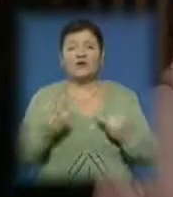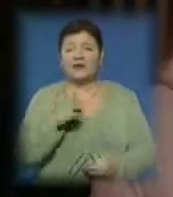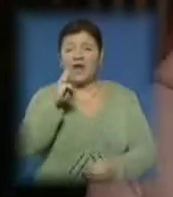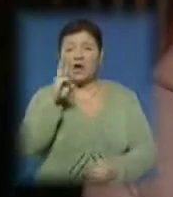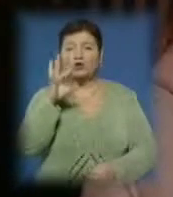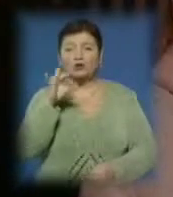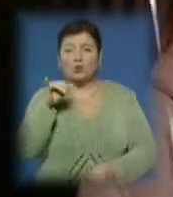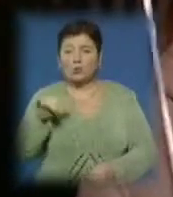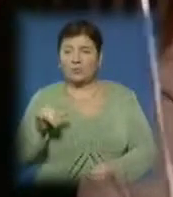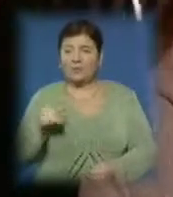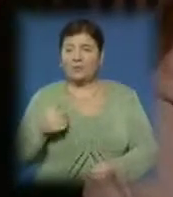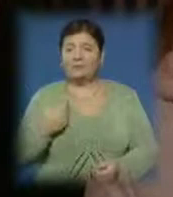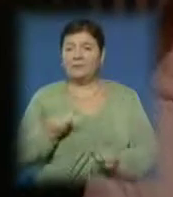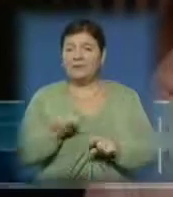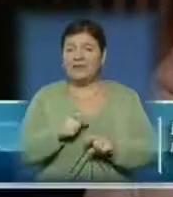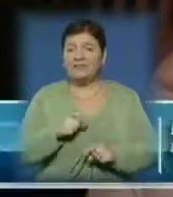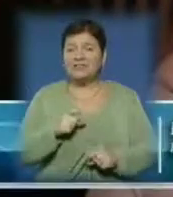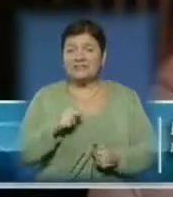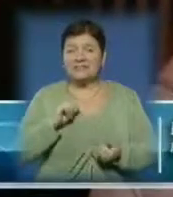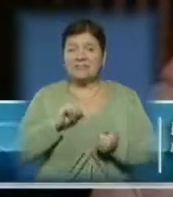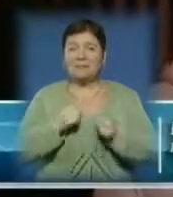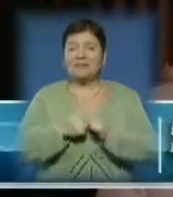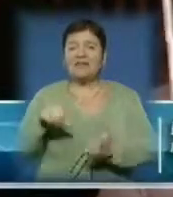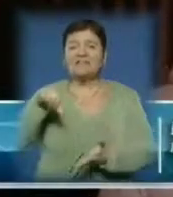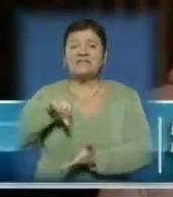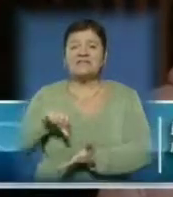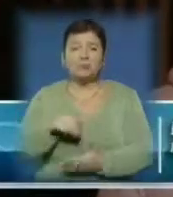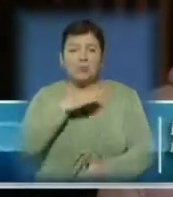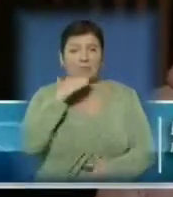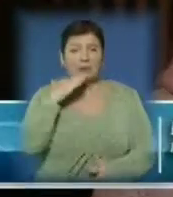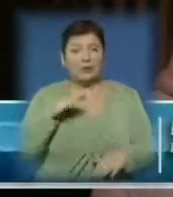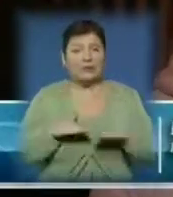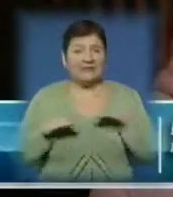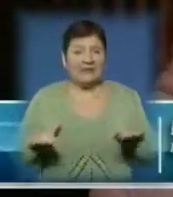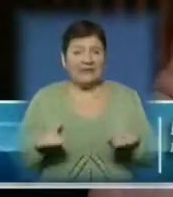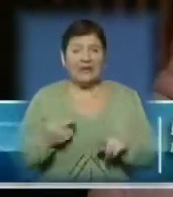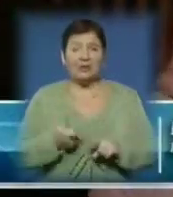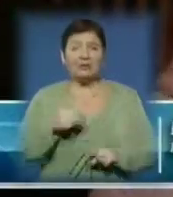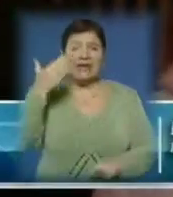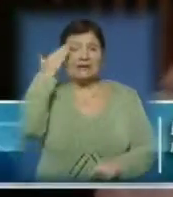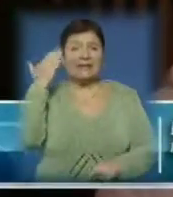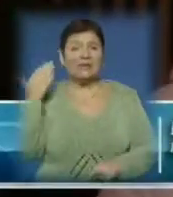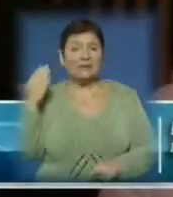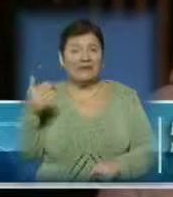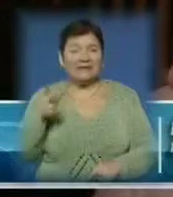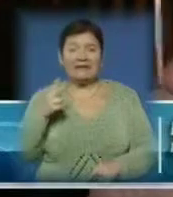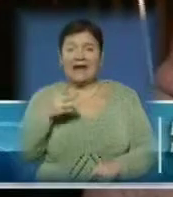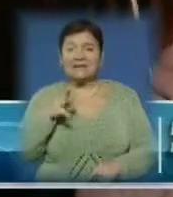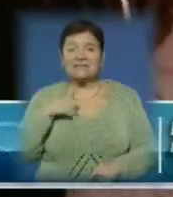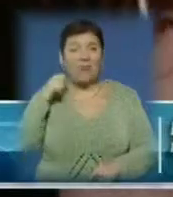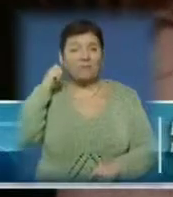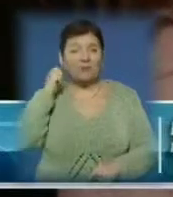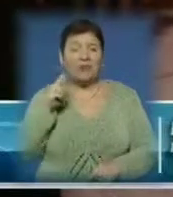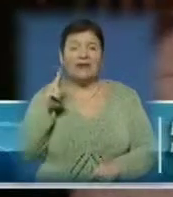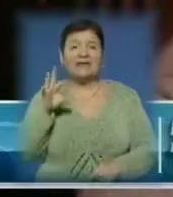Найбільше мені запам'яталися фаєр-шоу, а також виступи багатьох дітей. Вони дуже зеленовиті, як для свого віку. І вважаю, що